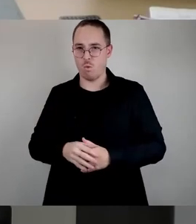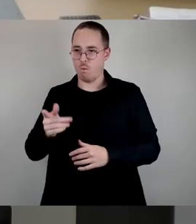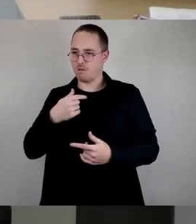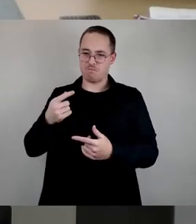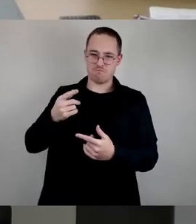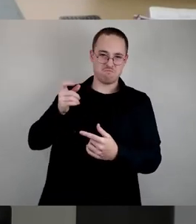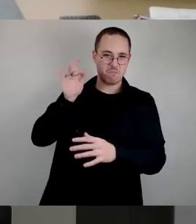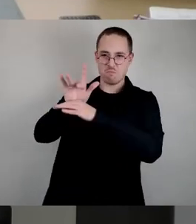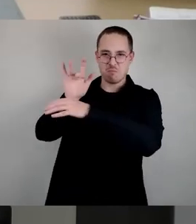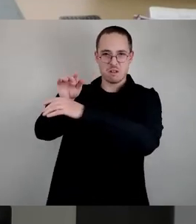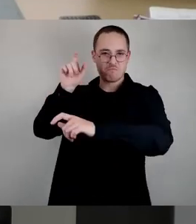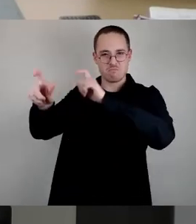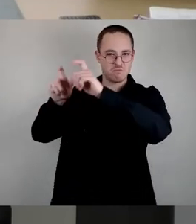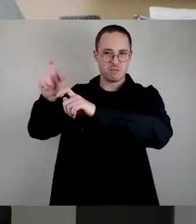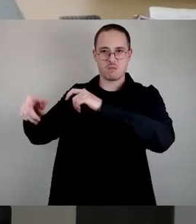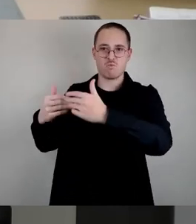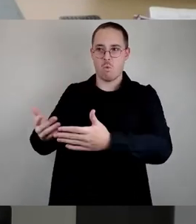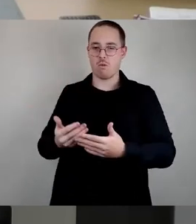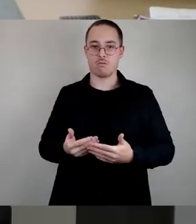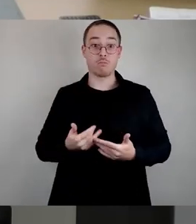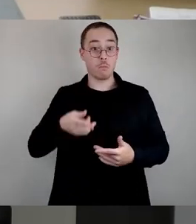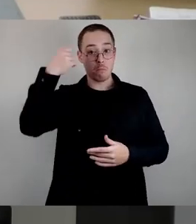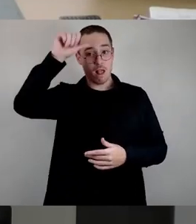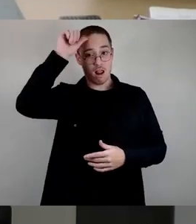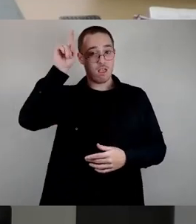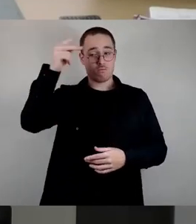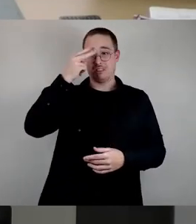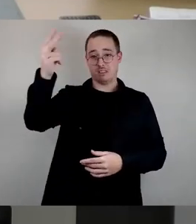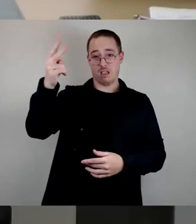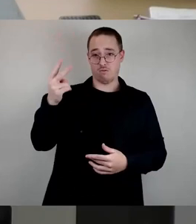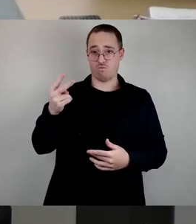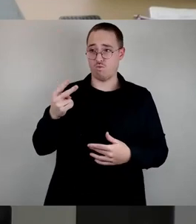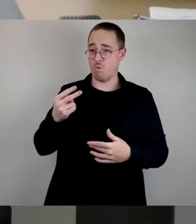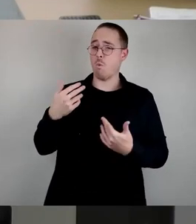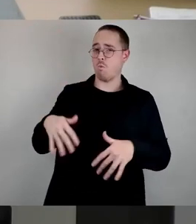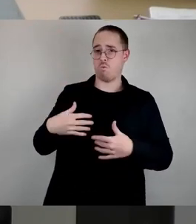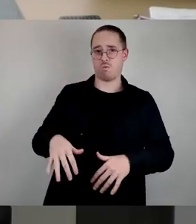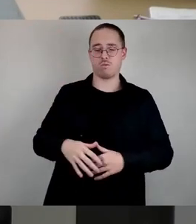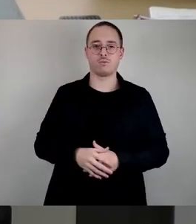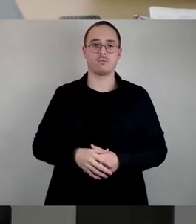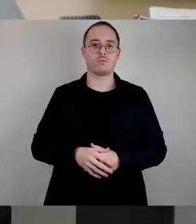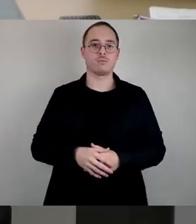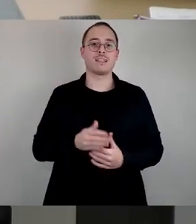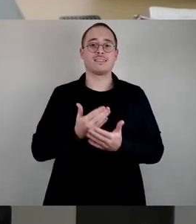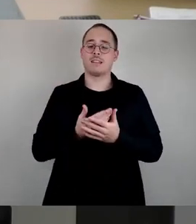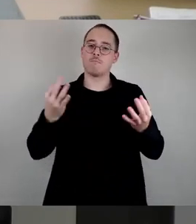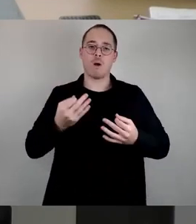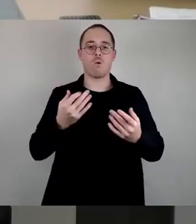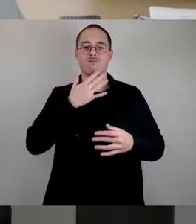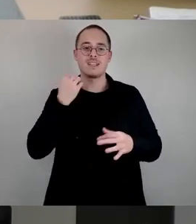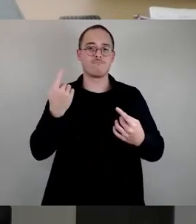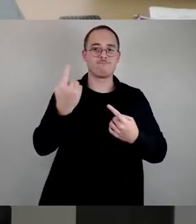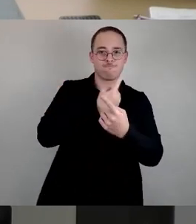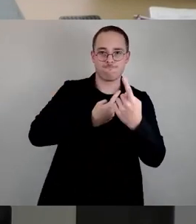Debattenkultur und Meinungsvielfalt sind wichtig und es muss dafür einen gesellschaftlichen Konsens geben, der auf Gewaltfreiheit und